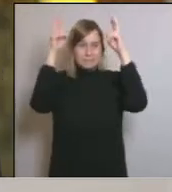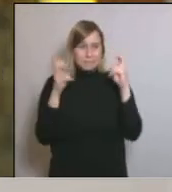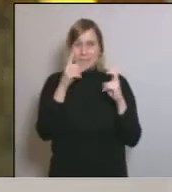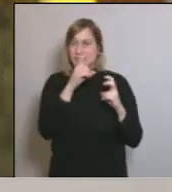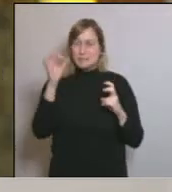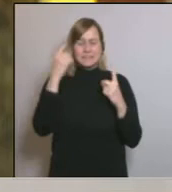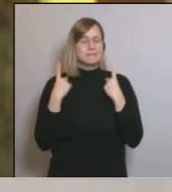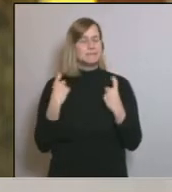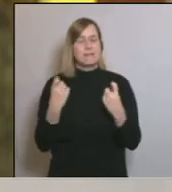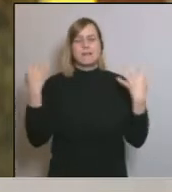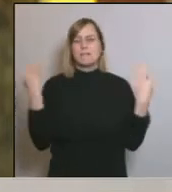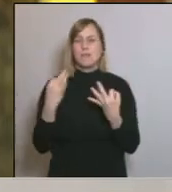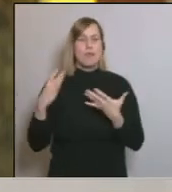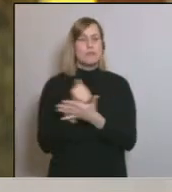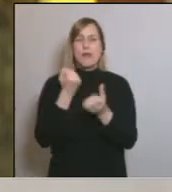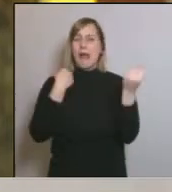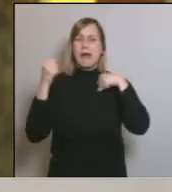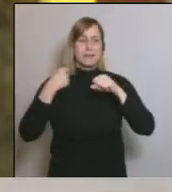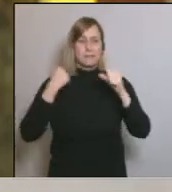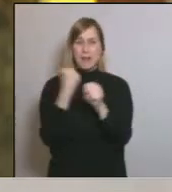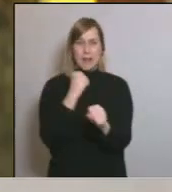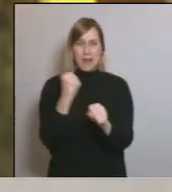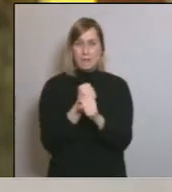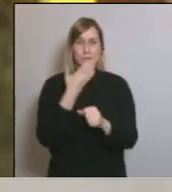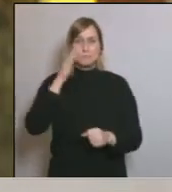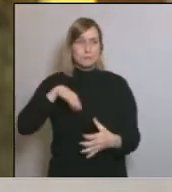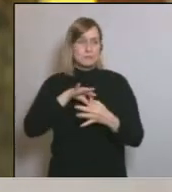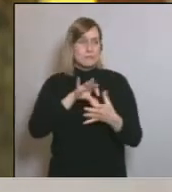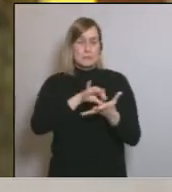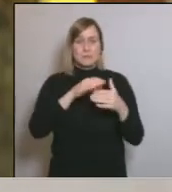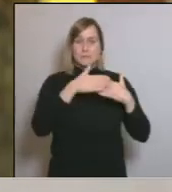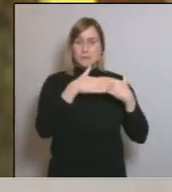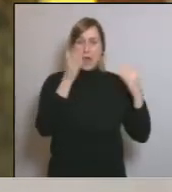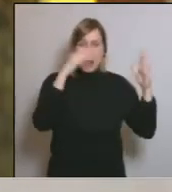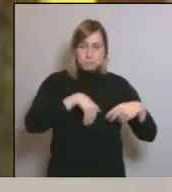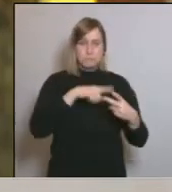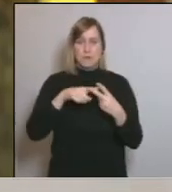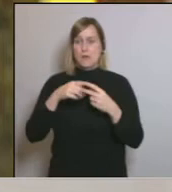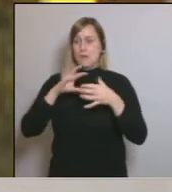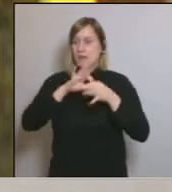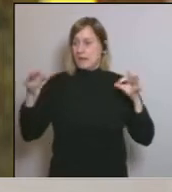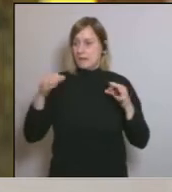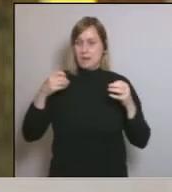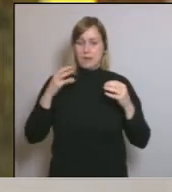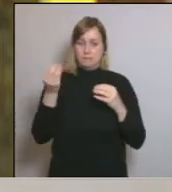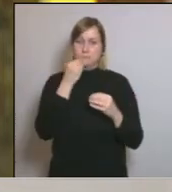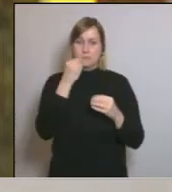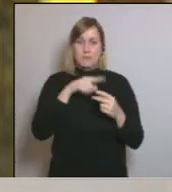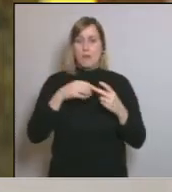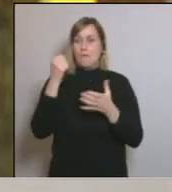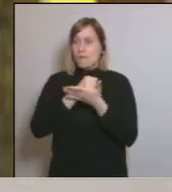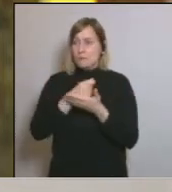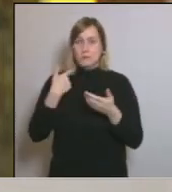'aturin totes les activitats laborals que no tinguin a veure amb els serveis essencials i amb la cadena de producció i distribució alimentària i farmacèutica.